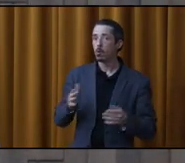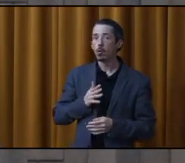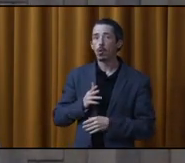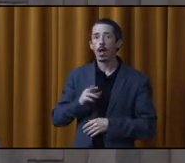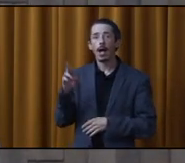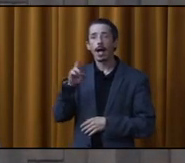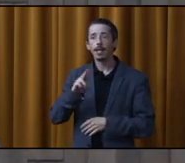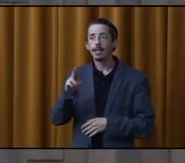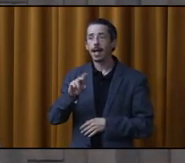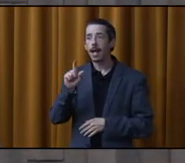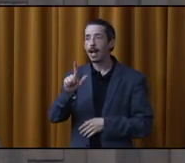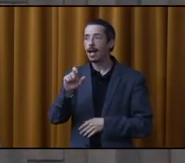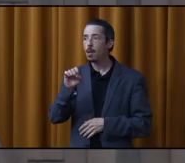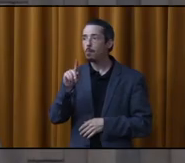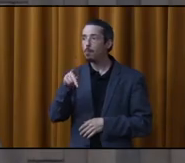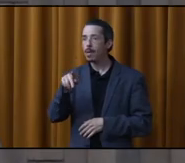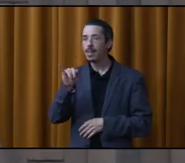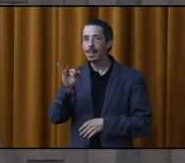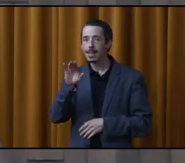Rénal Lépine.